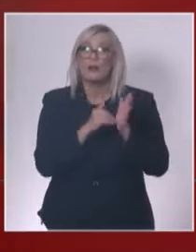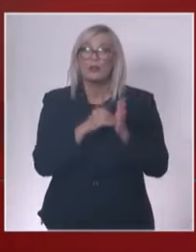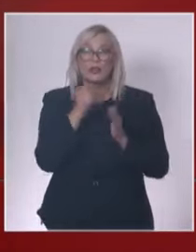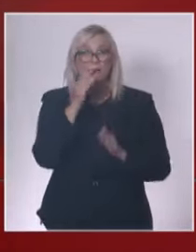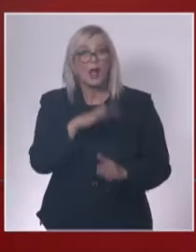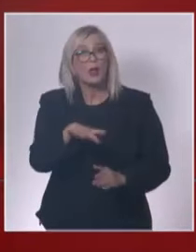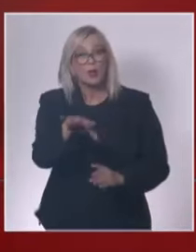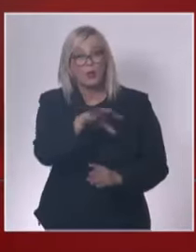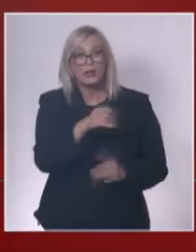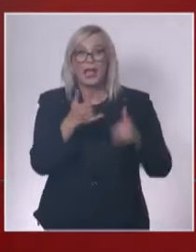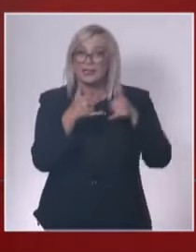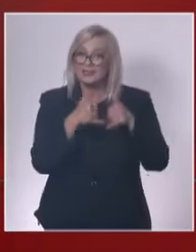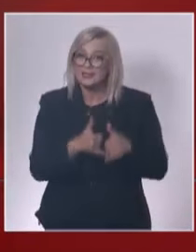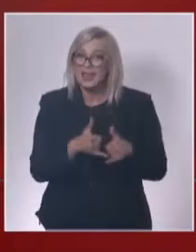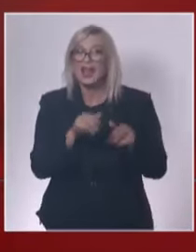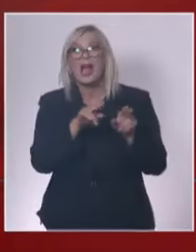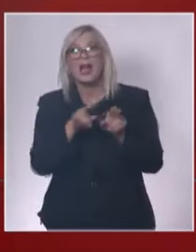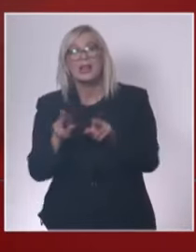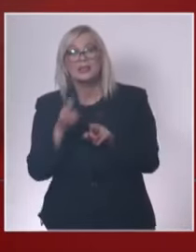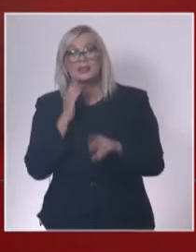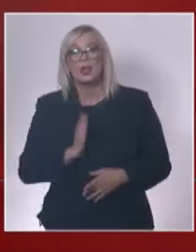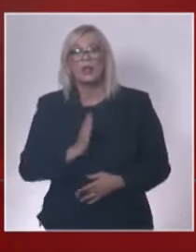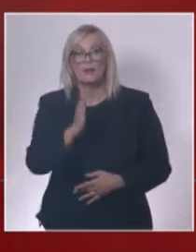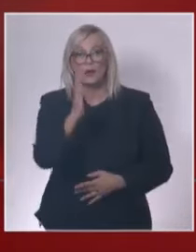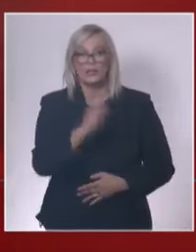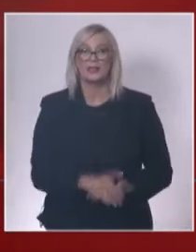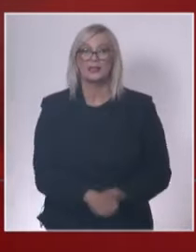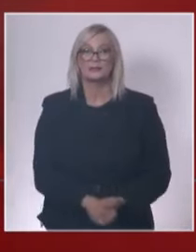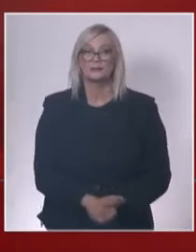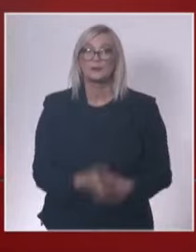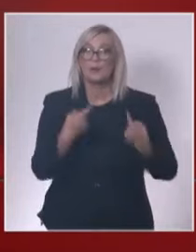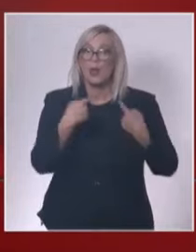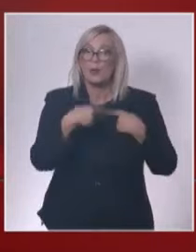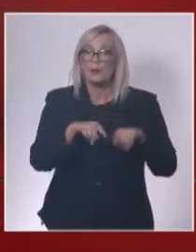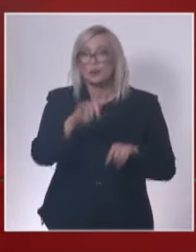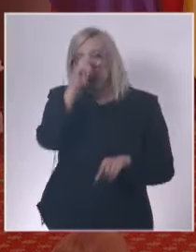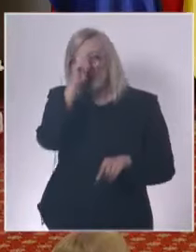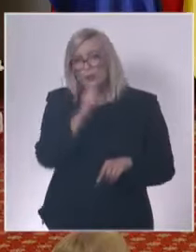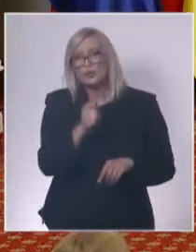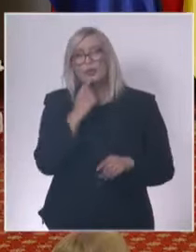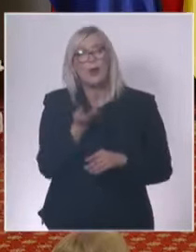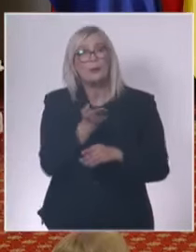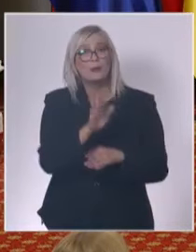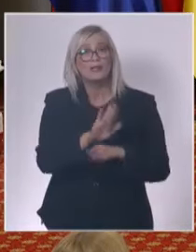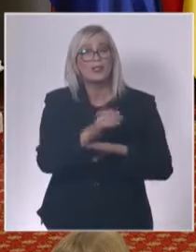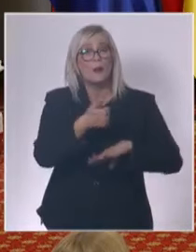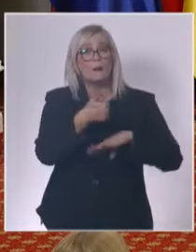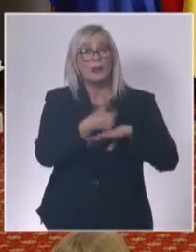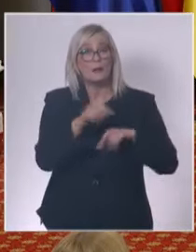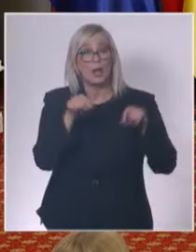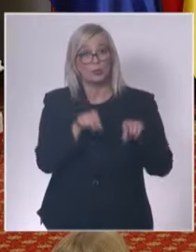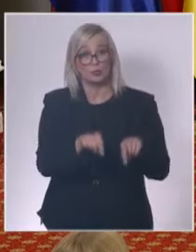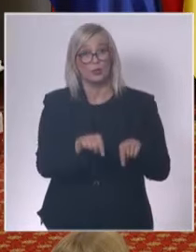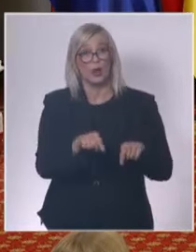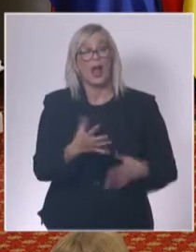како канцеларија на СЗО од оваа земја, со колегите од регионот, напърно ке работиме да дадеме